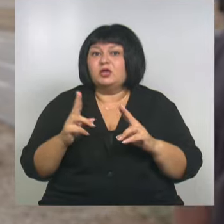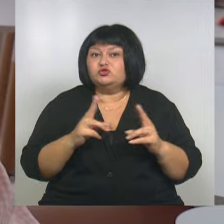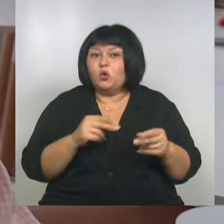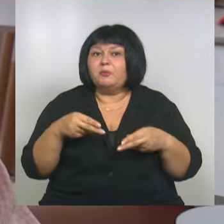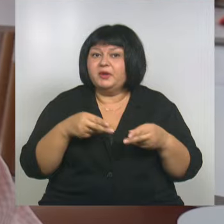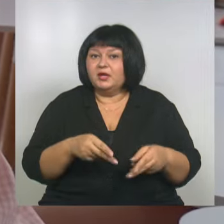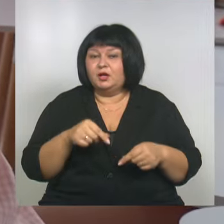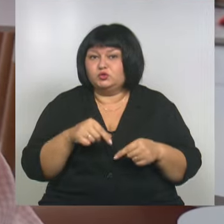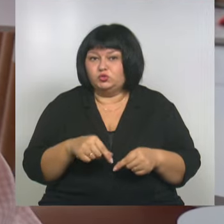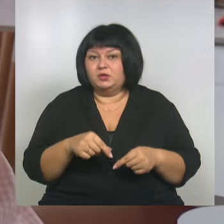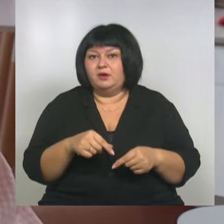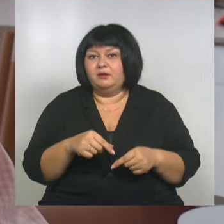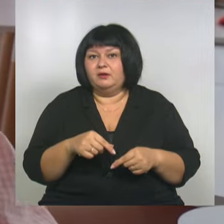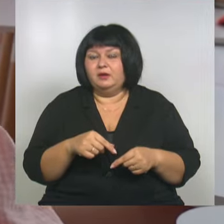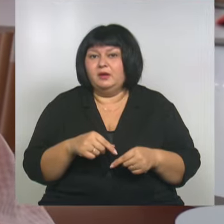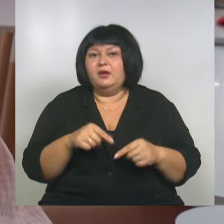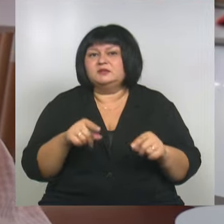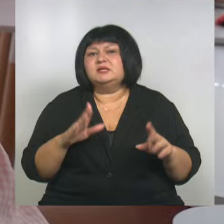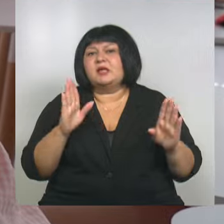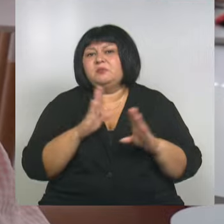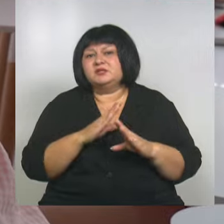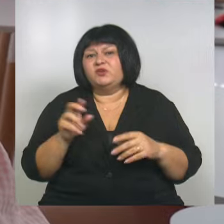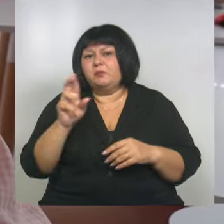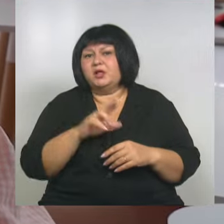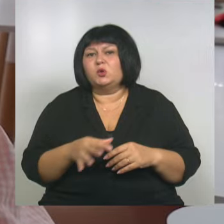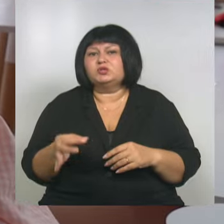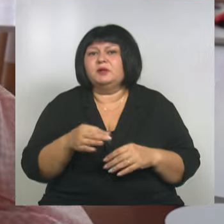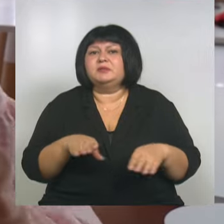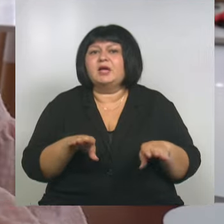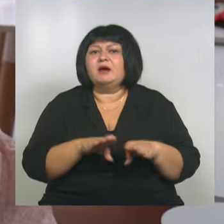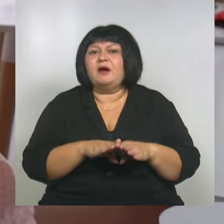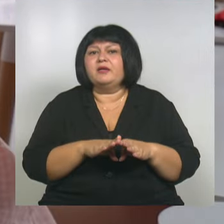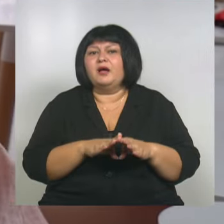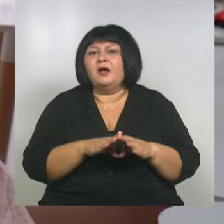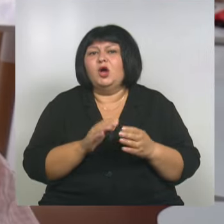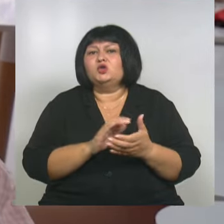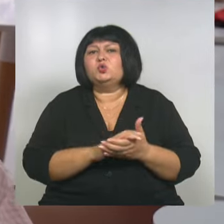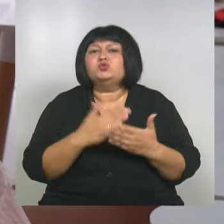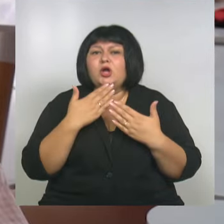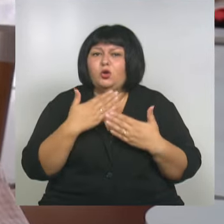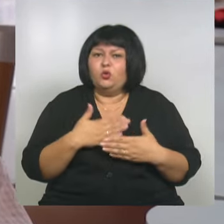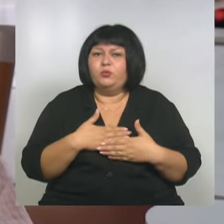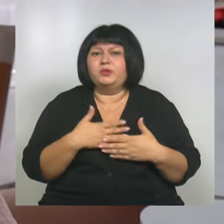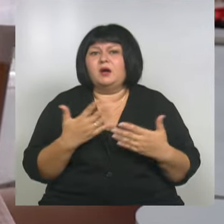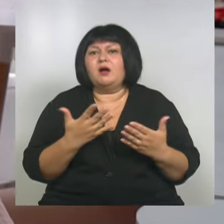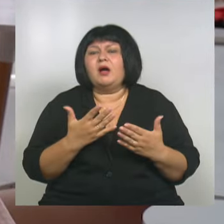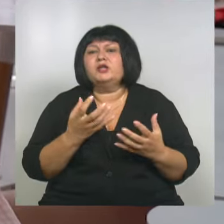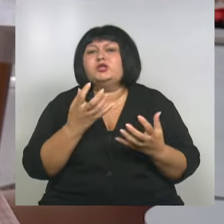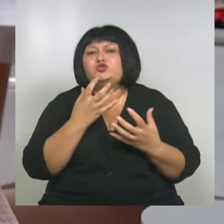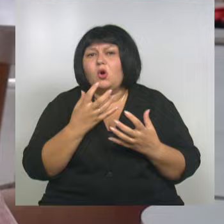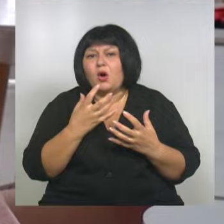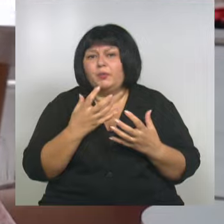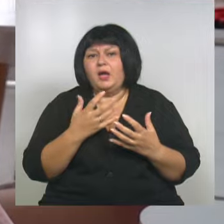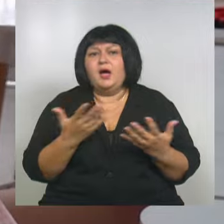приехал. Это прям вау! Атмосфера Белгородской области такая дружелюбная, такая какая-то теплая,